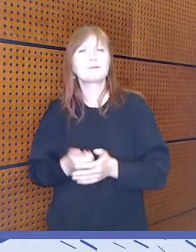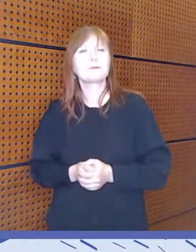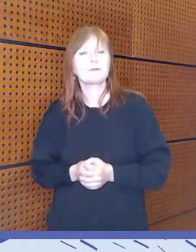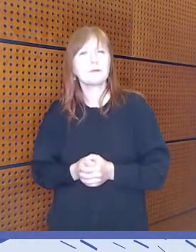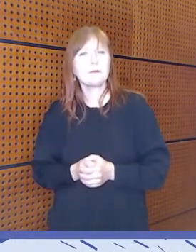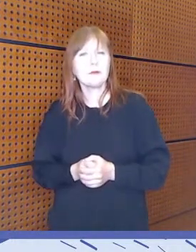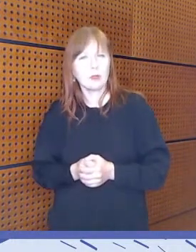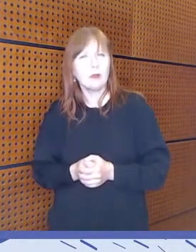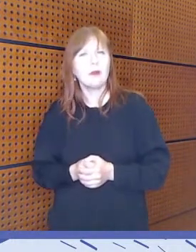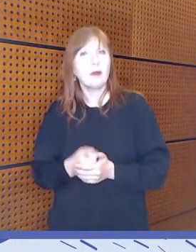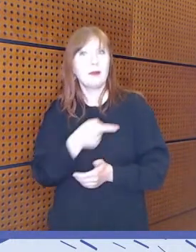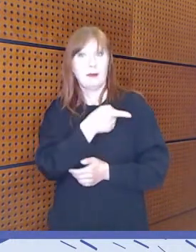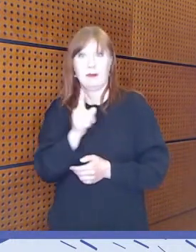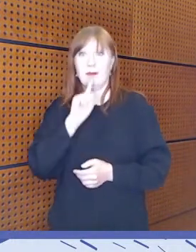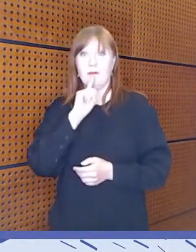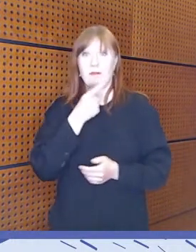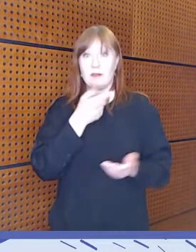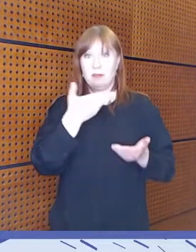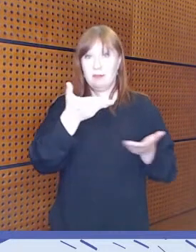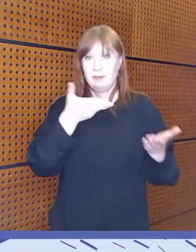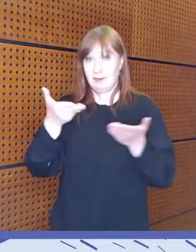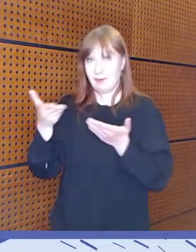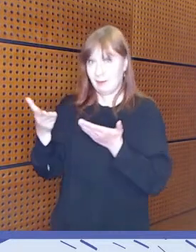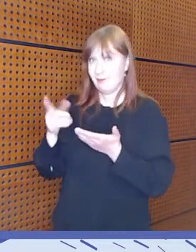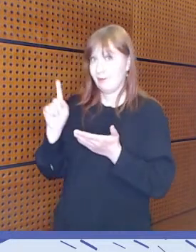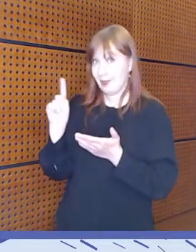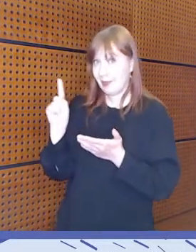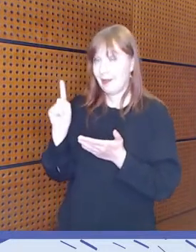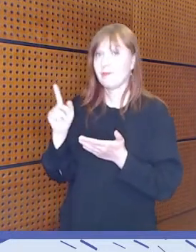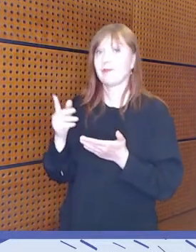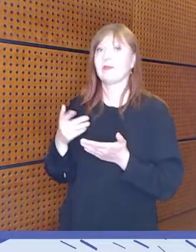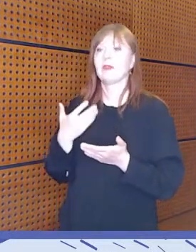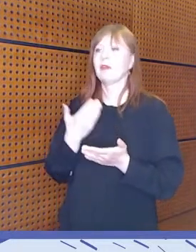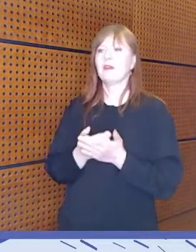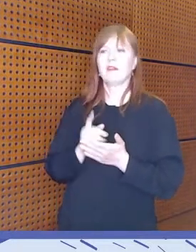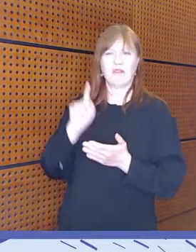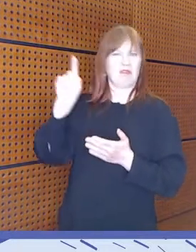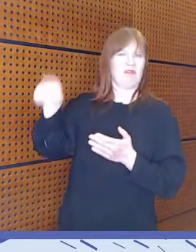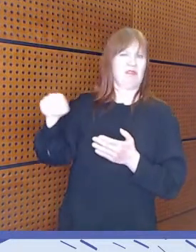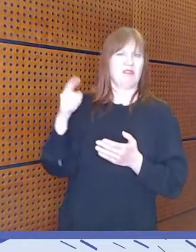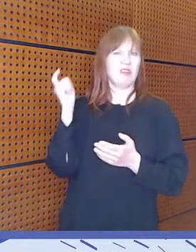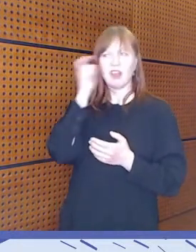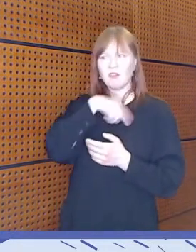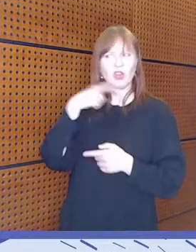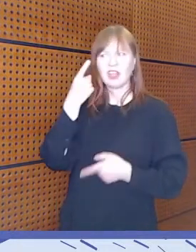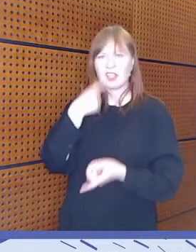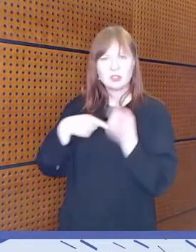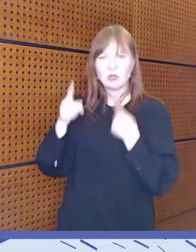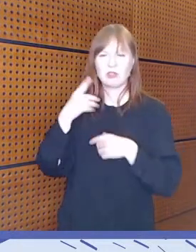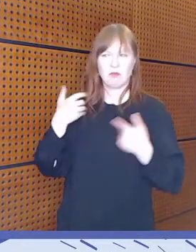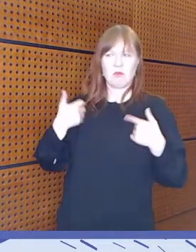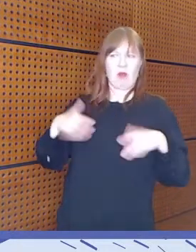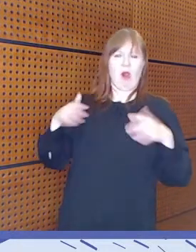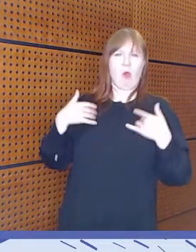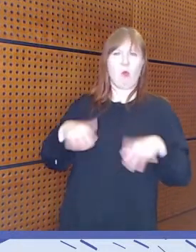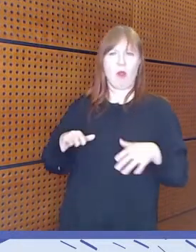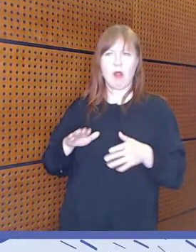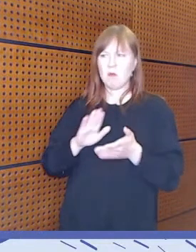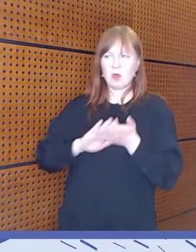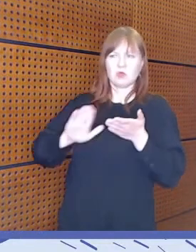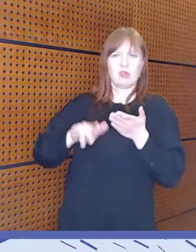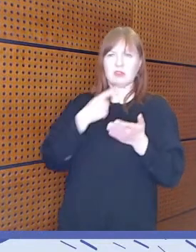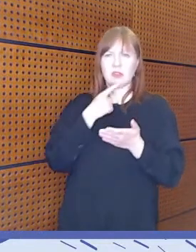Ja tulokset vahvistuivat, että ei siellä voi keskustella. En mä uskalla sanoa